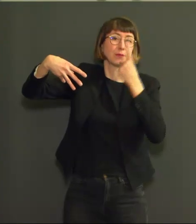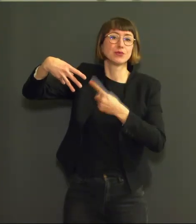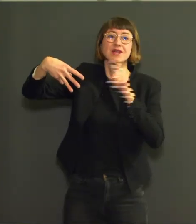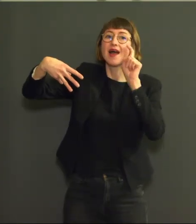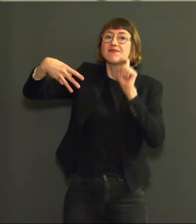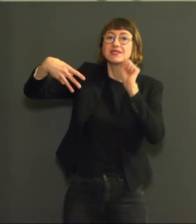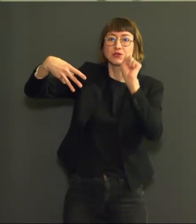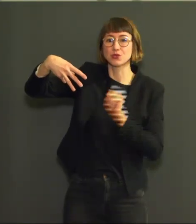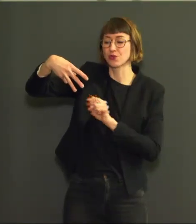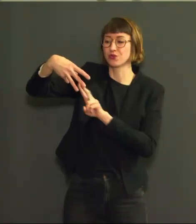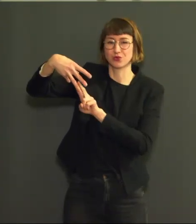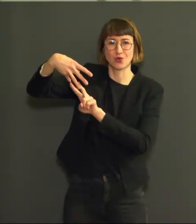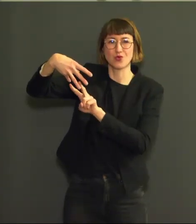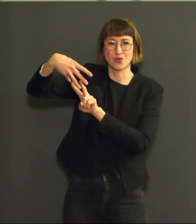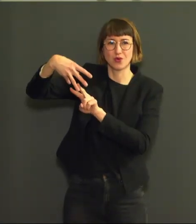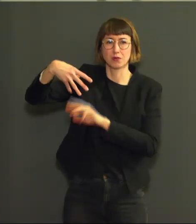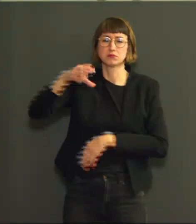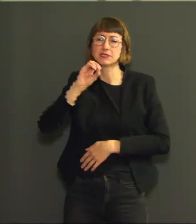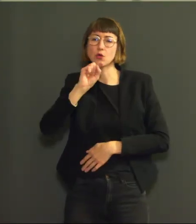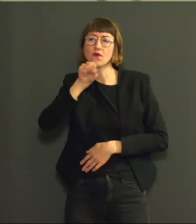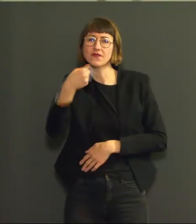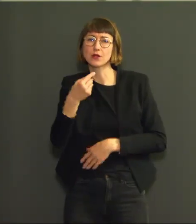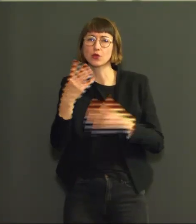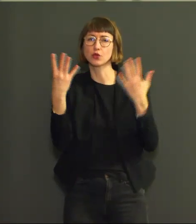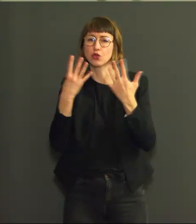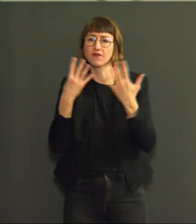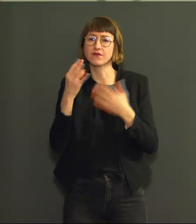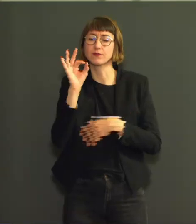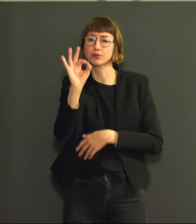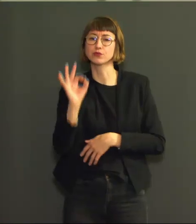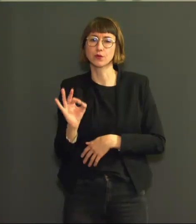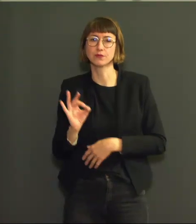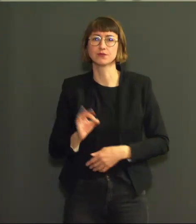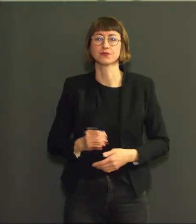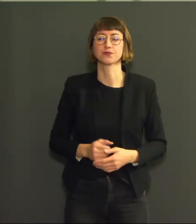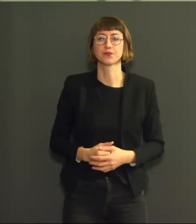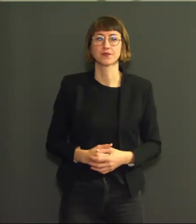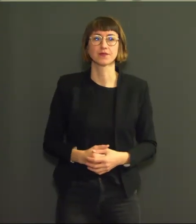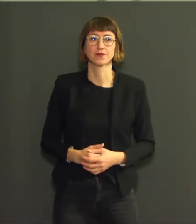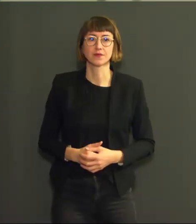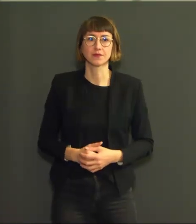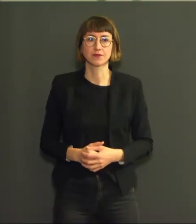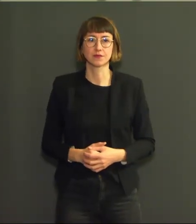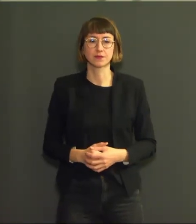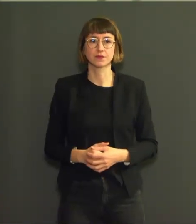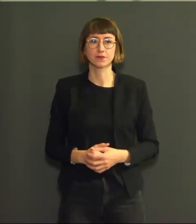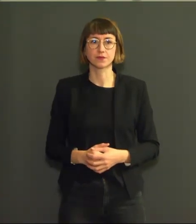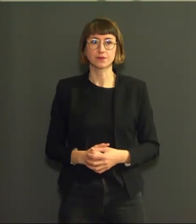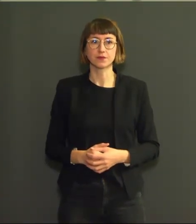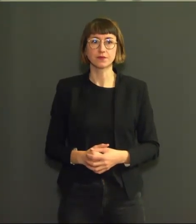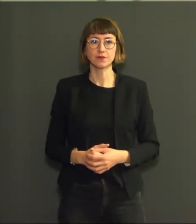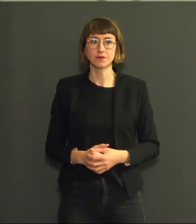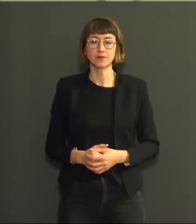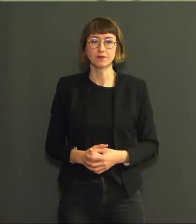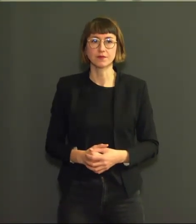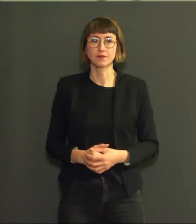forment chacun d'entre eux à peu près 0,9% des isolats. Alors, on retrouve maintenant plus